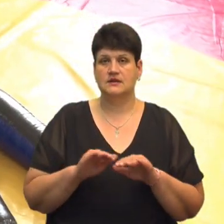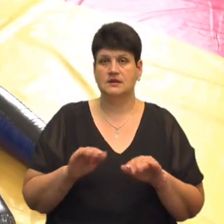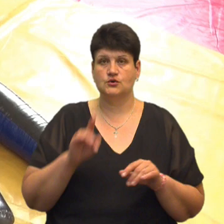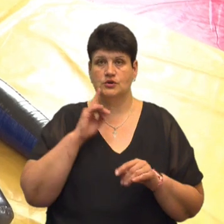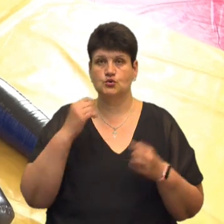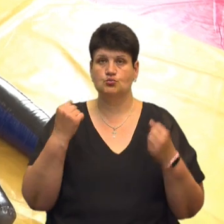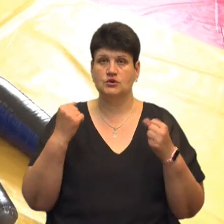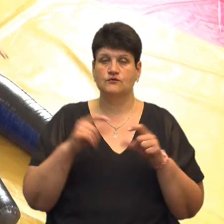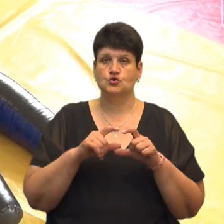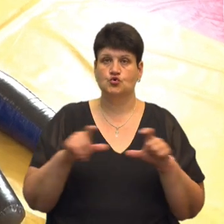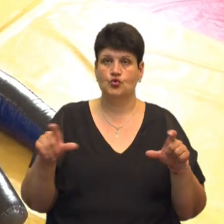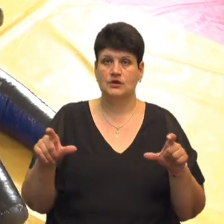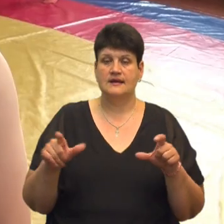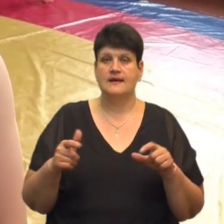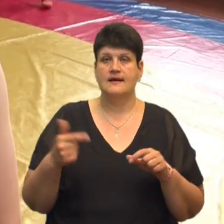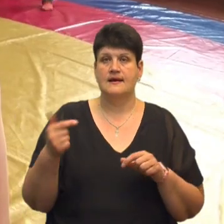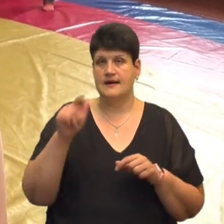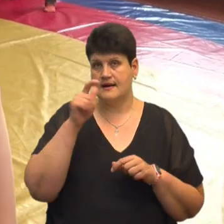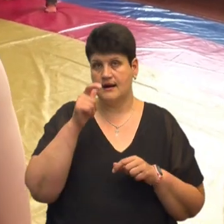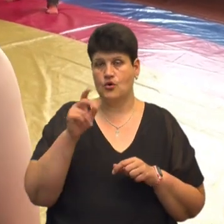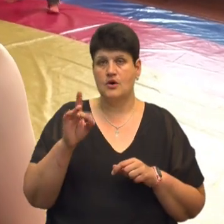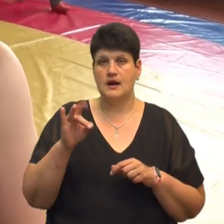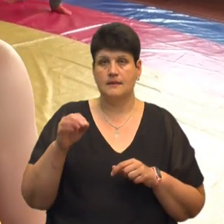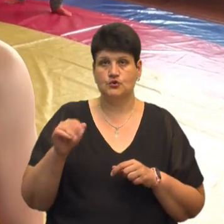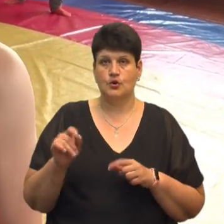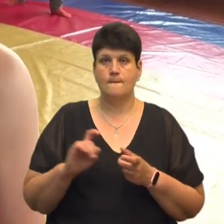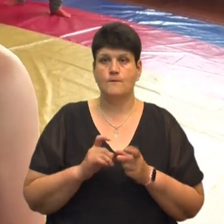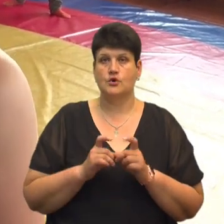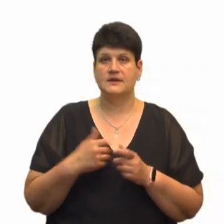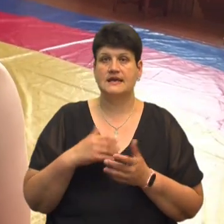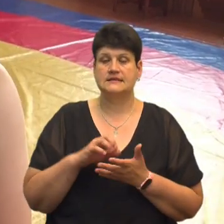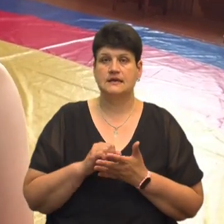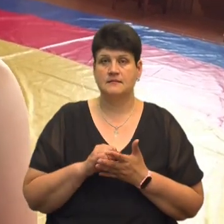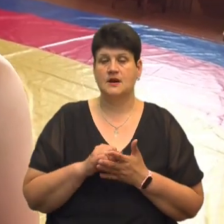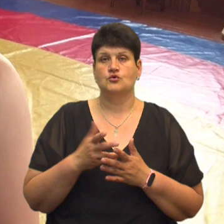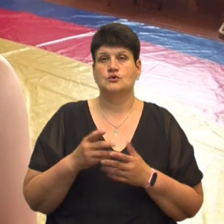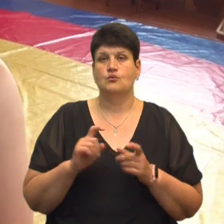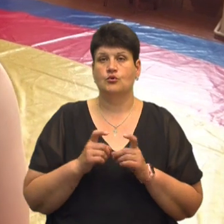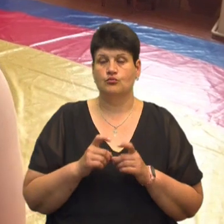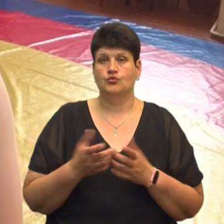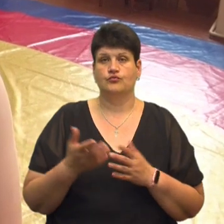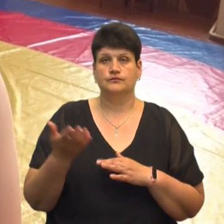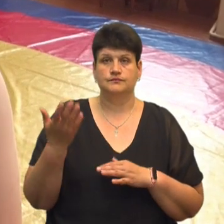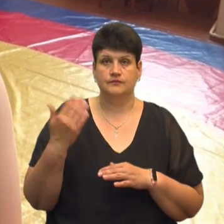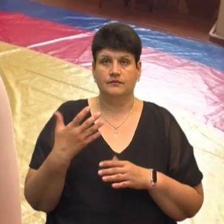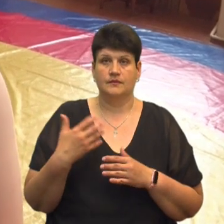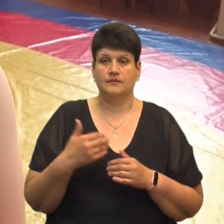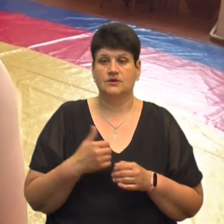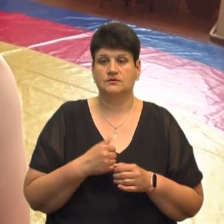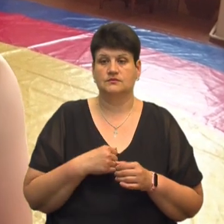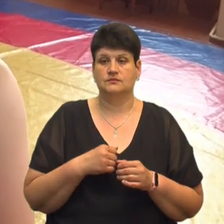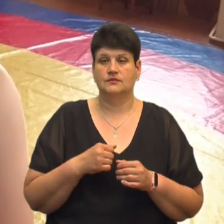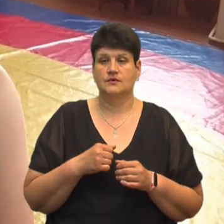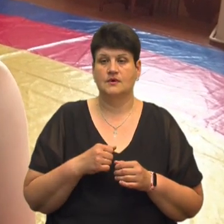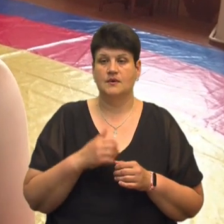спортивної школи з ракоримської боротьби. Я займаюся ракоримською боєбою в самому рік. Мені вже легко кидати, багато